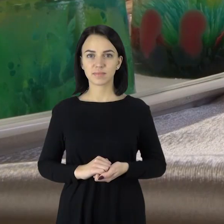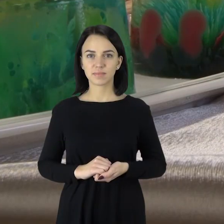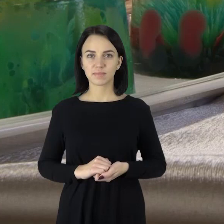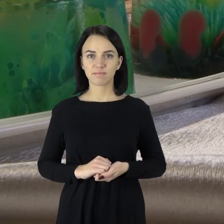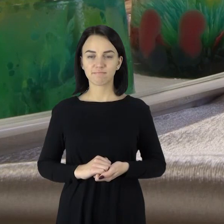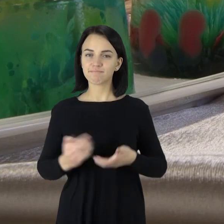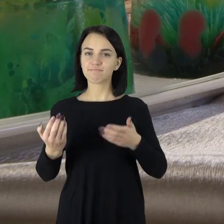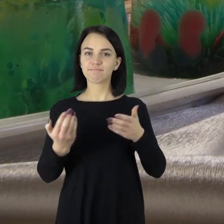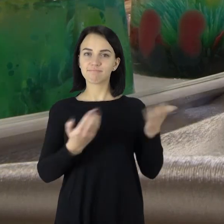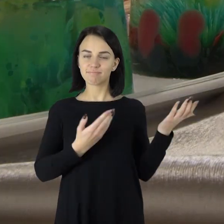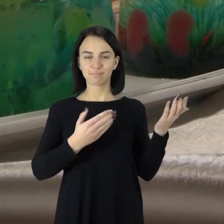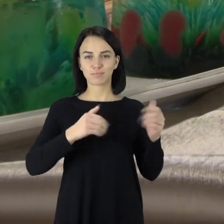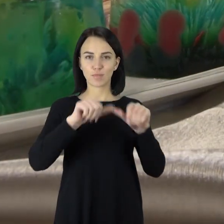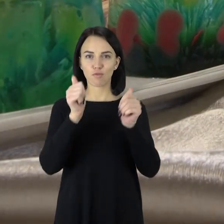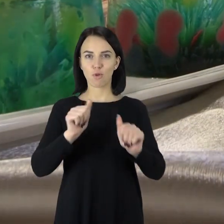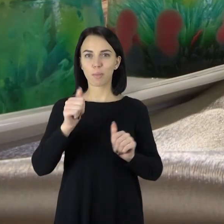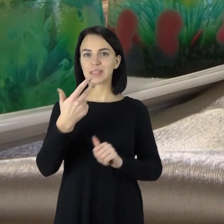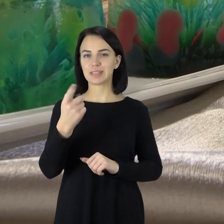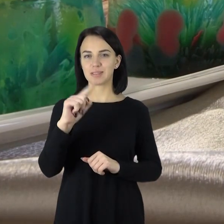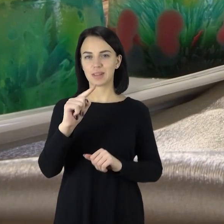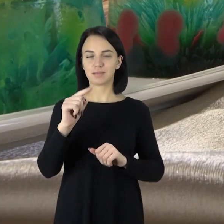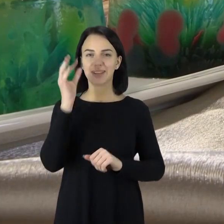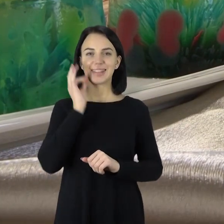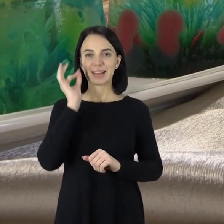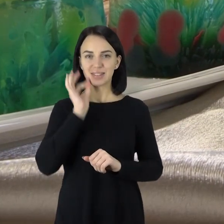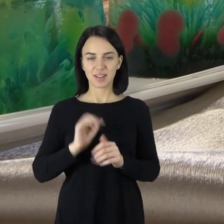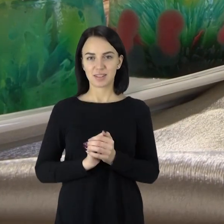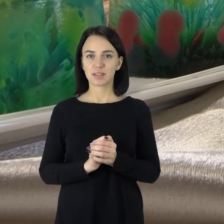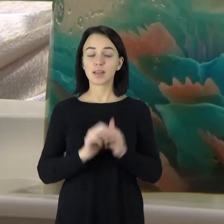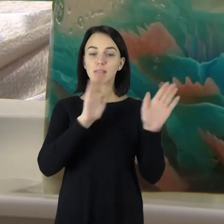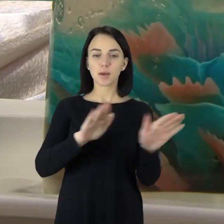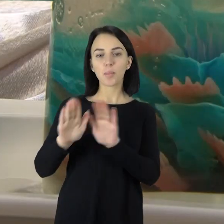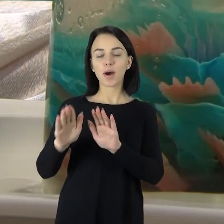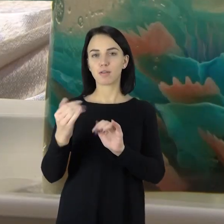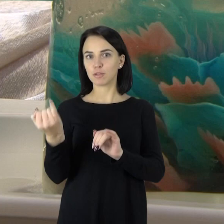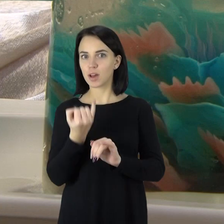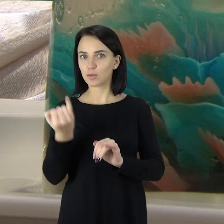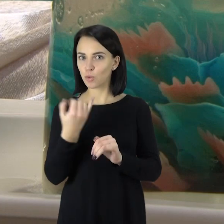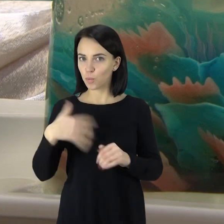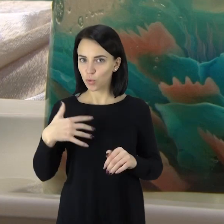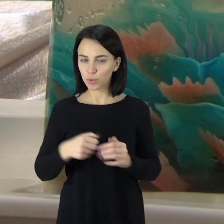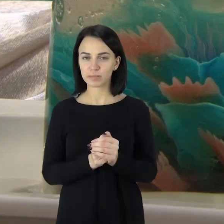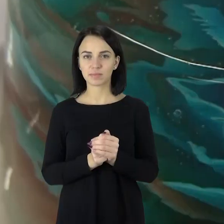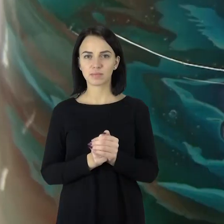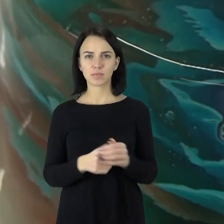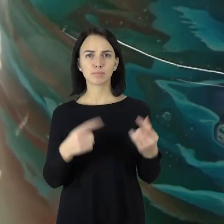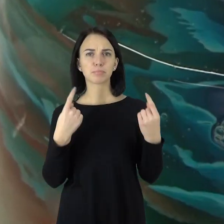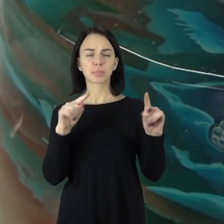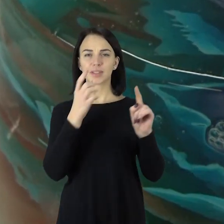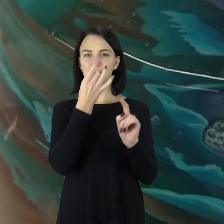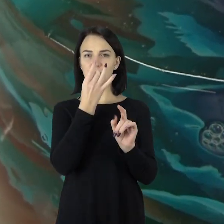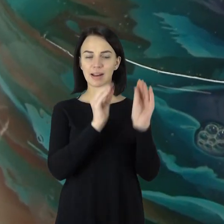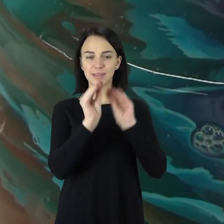Štai taip atrodo 3D desertui, kurių pavadinimas ir paroda kėlė įtin didelį visuomenę susidomėjimą. Unikaliai